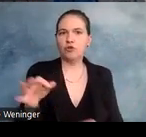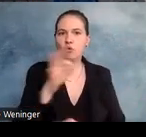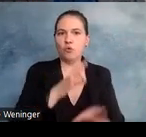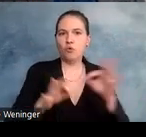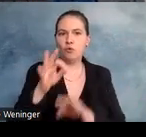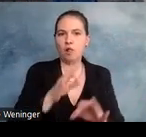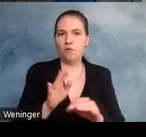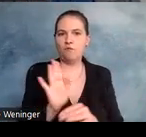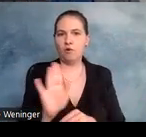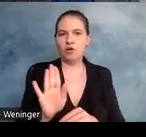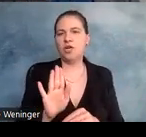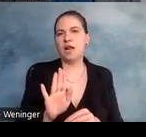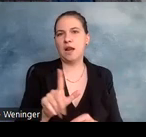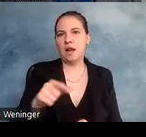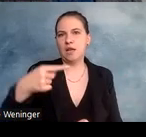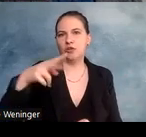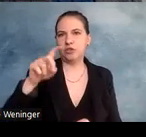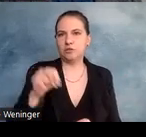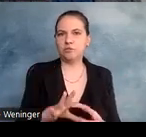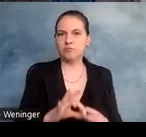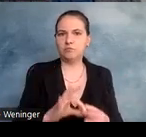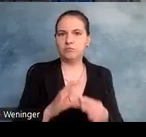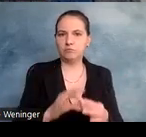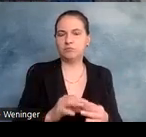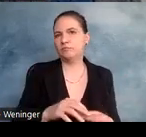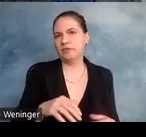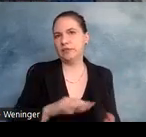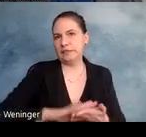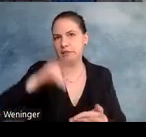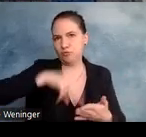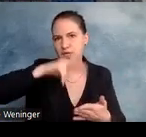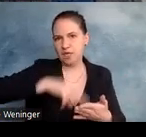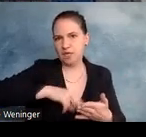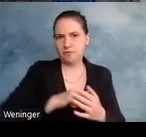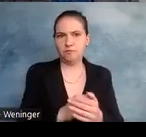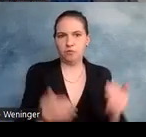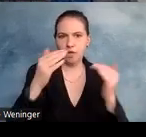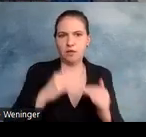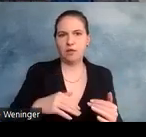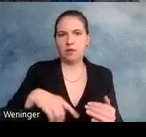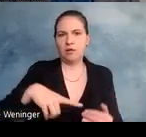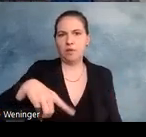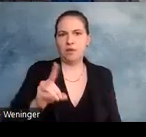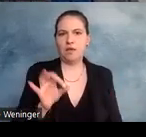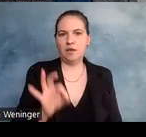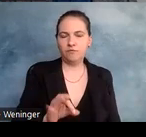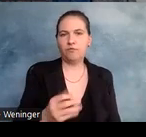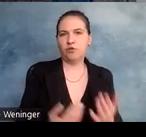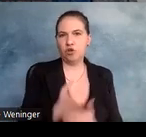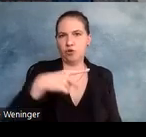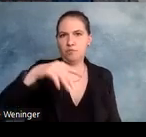Easy Reading. Und am Schluss hören wir von Jechia was über PDF und den neuen Pack,